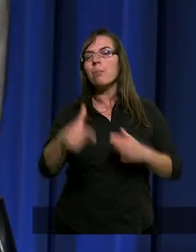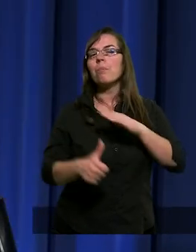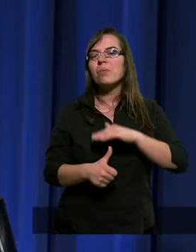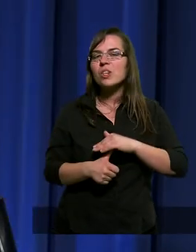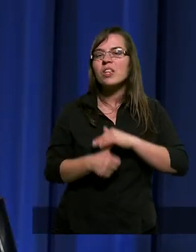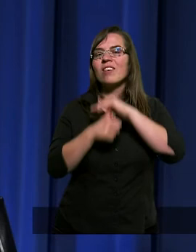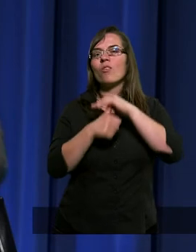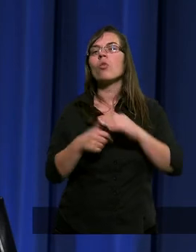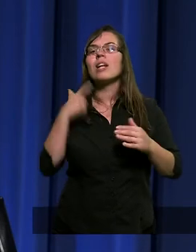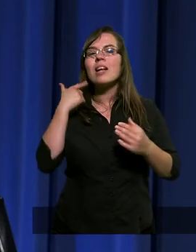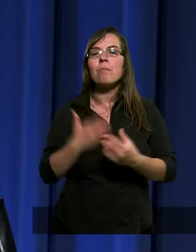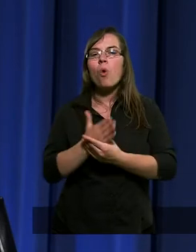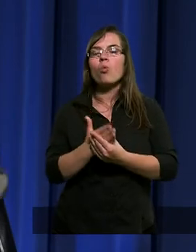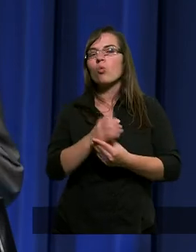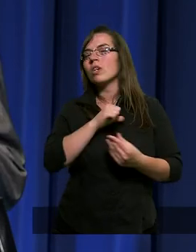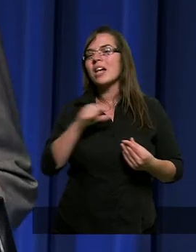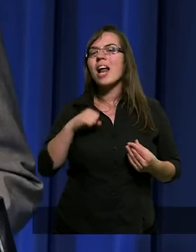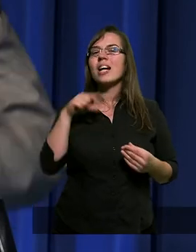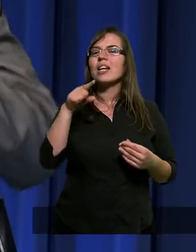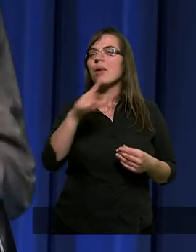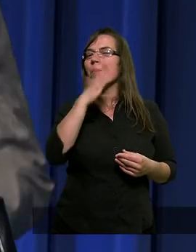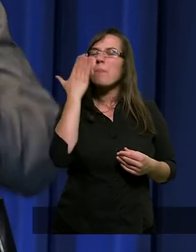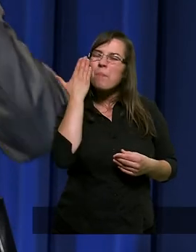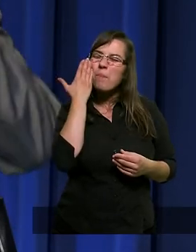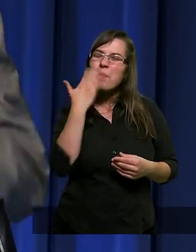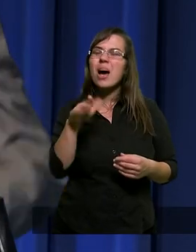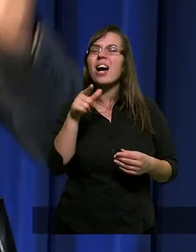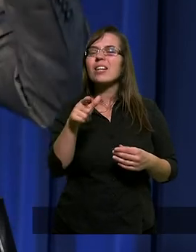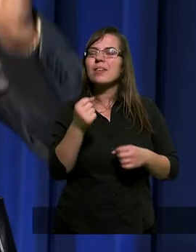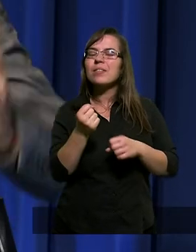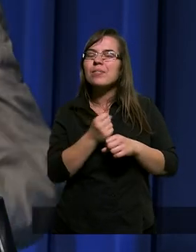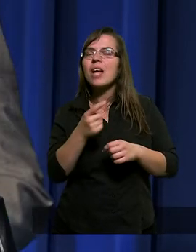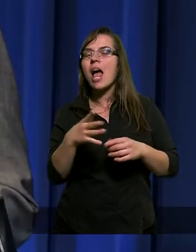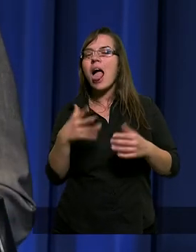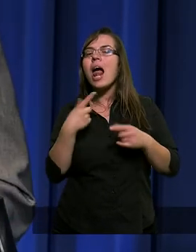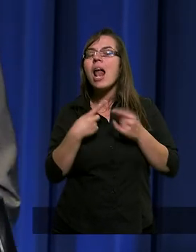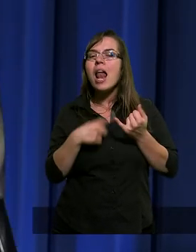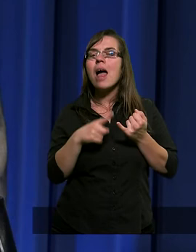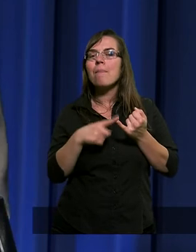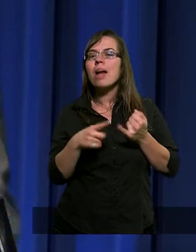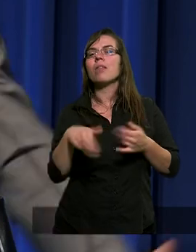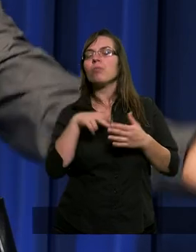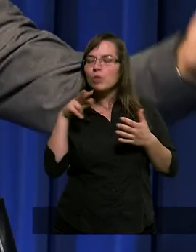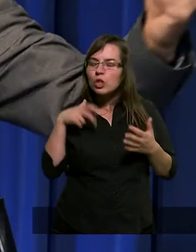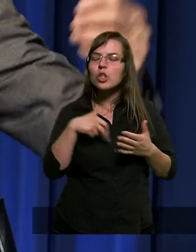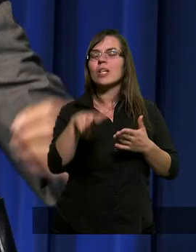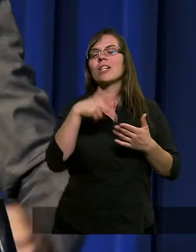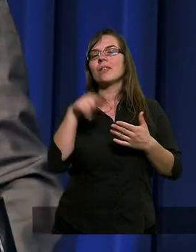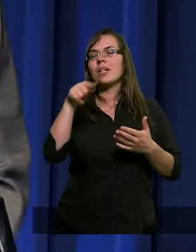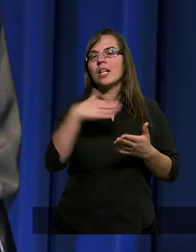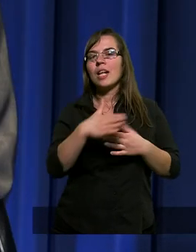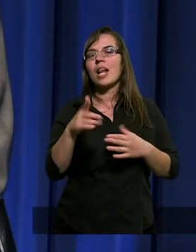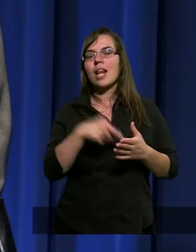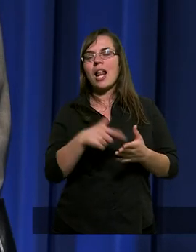Przywódcy posłużyli się tym najgorszym elementem, jakie wtedy były i szli na czele.